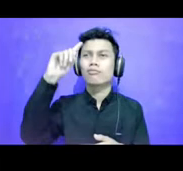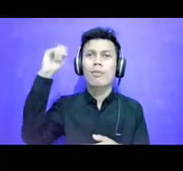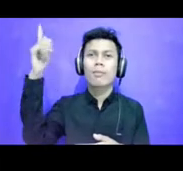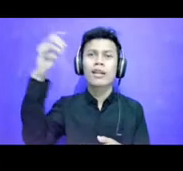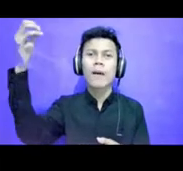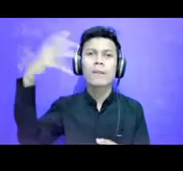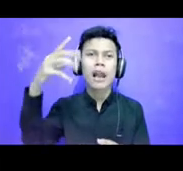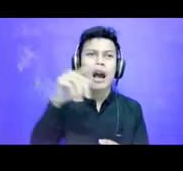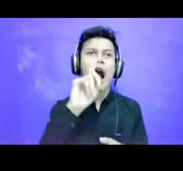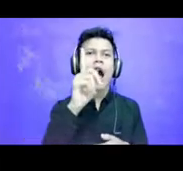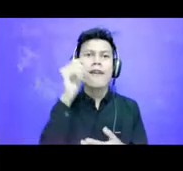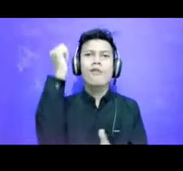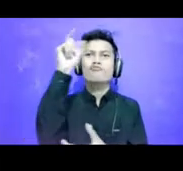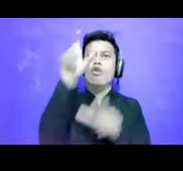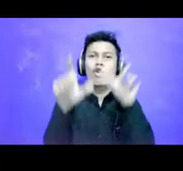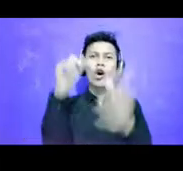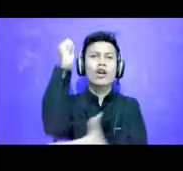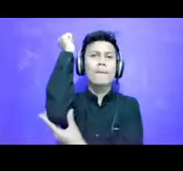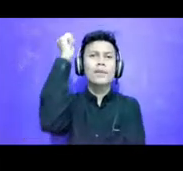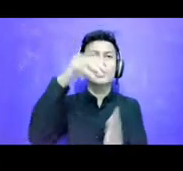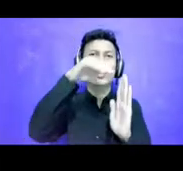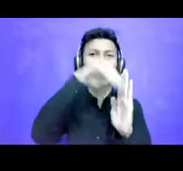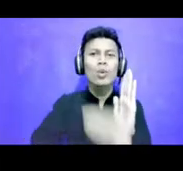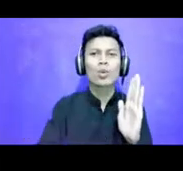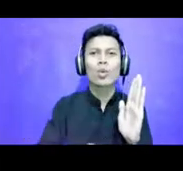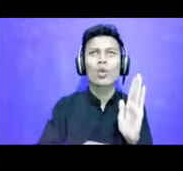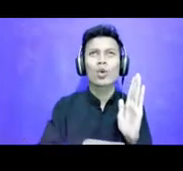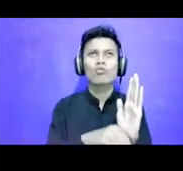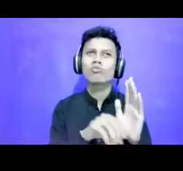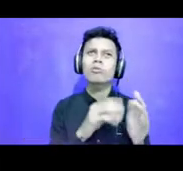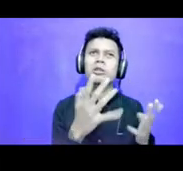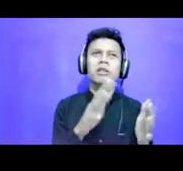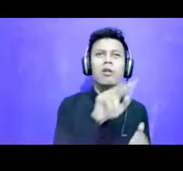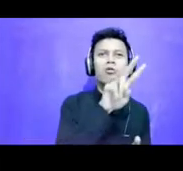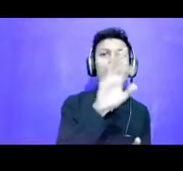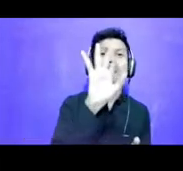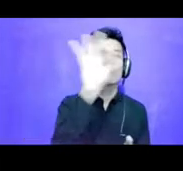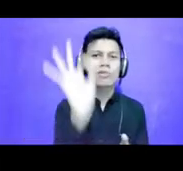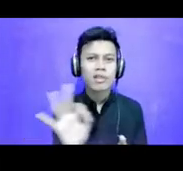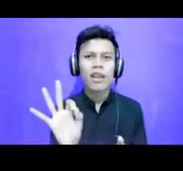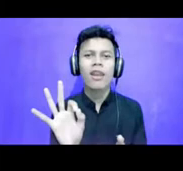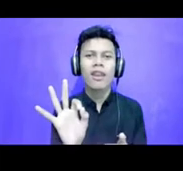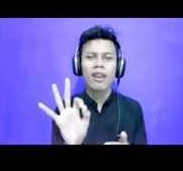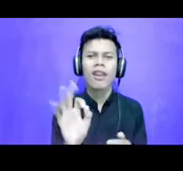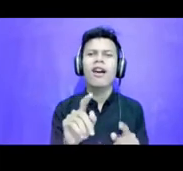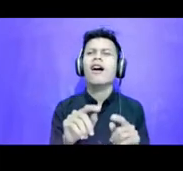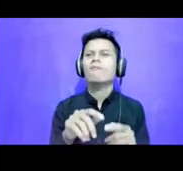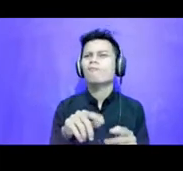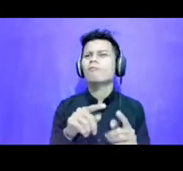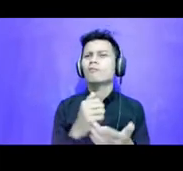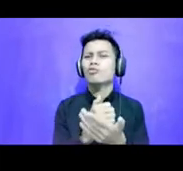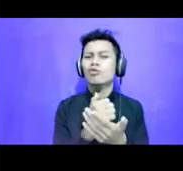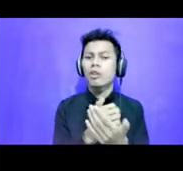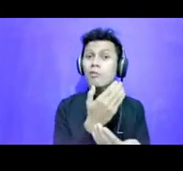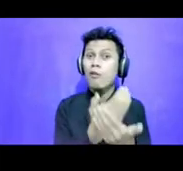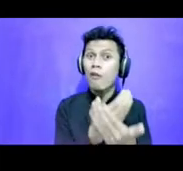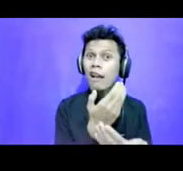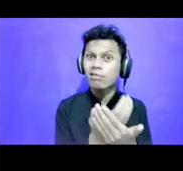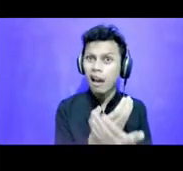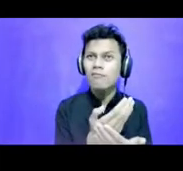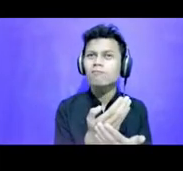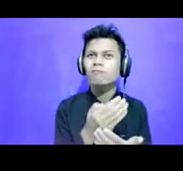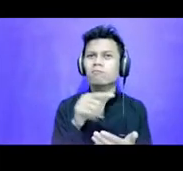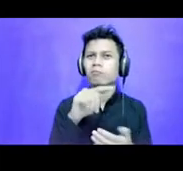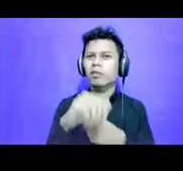ada penurunan angka kemiskinan sebanyak 20% Faktanya adalah ketika tahun ini kayaknya